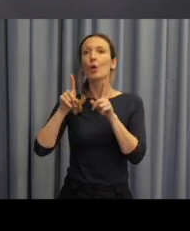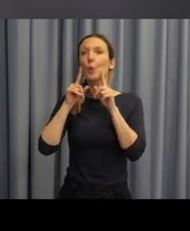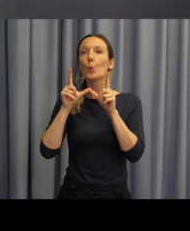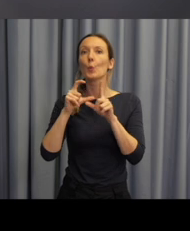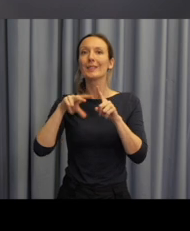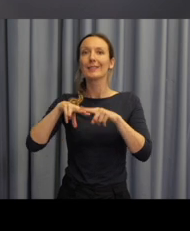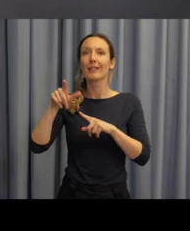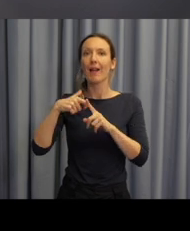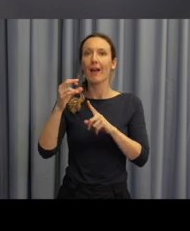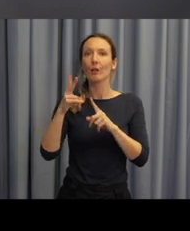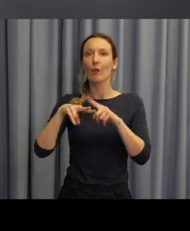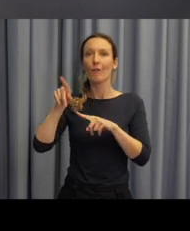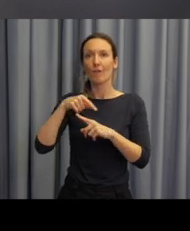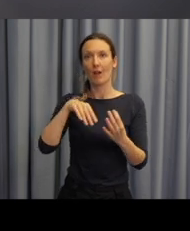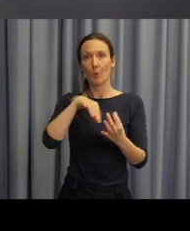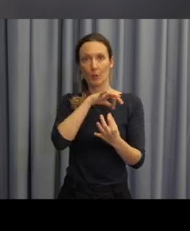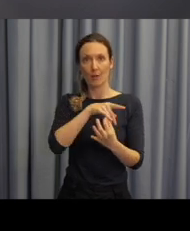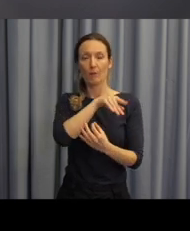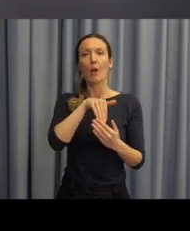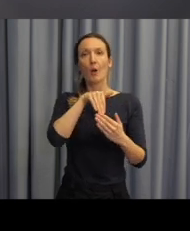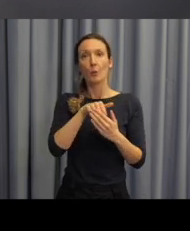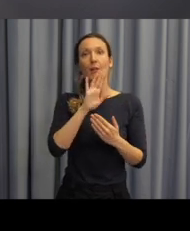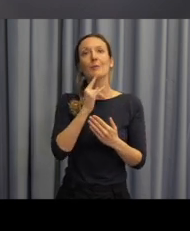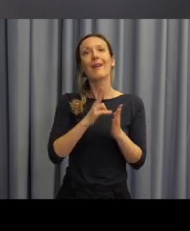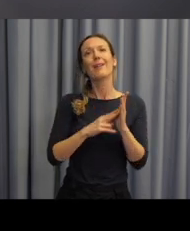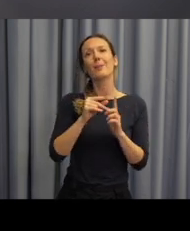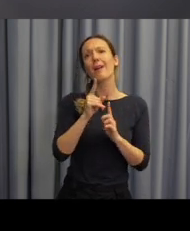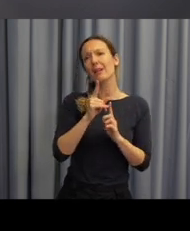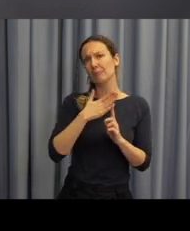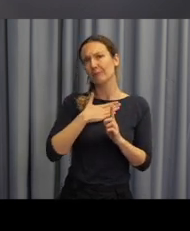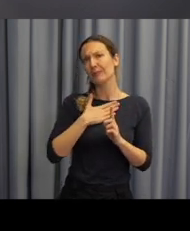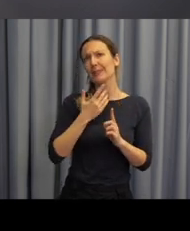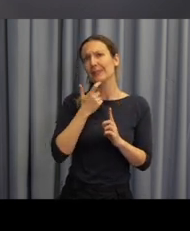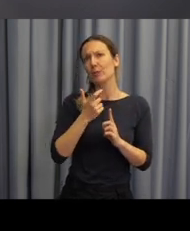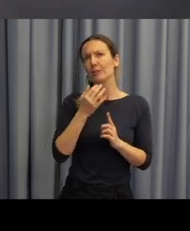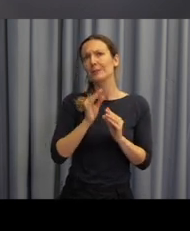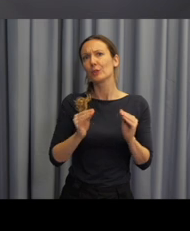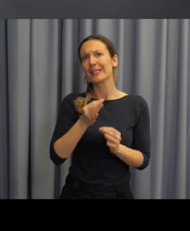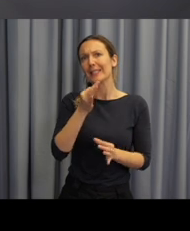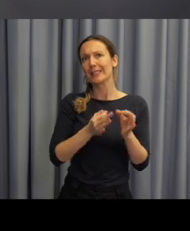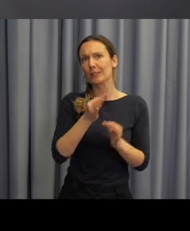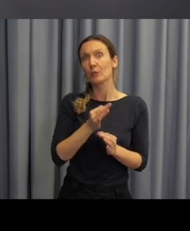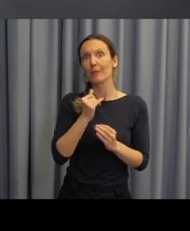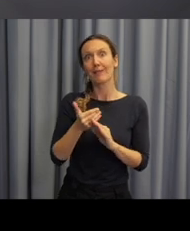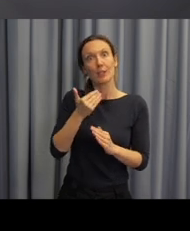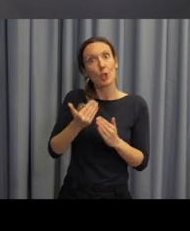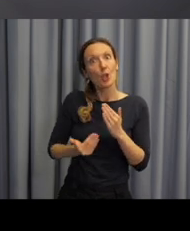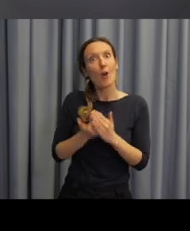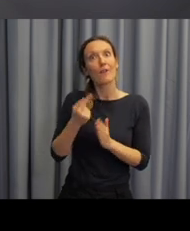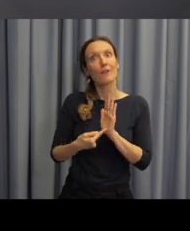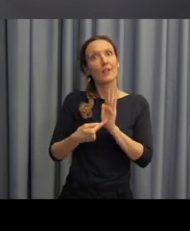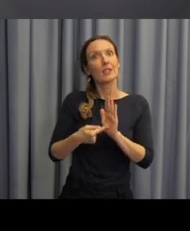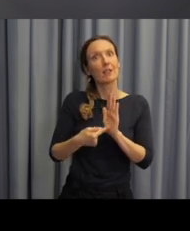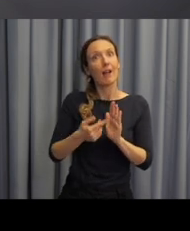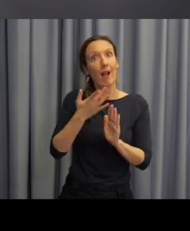o nejnovějším výstupu úkolu NPI ve vztahu k žákům se sluchovým postižením. Následovat bude paní Romana